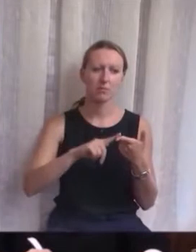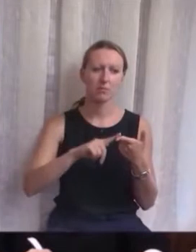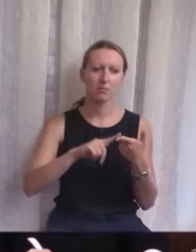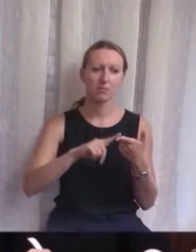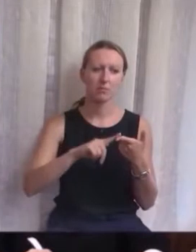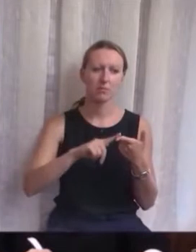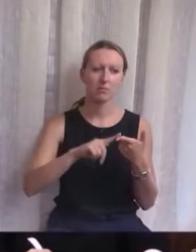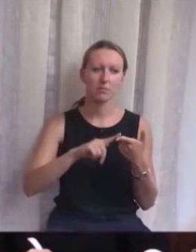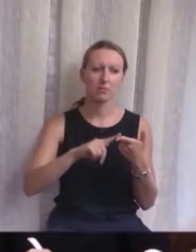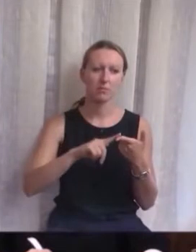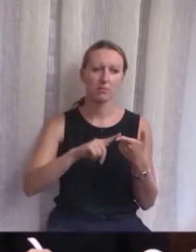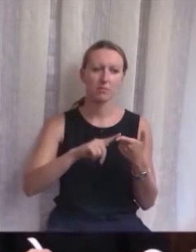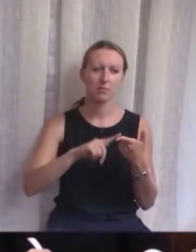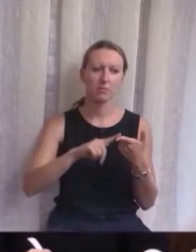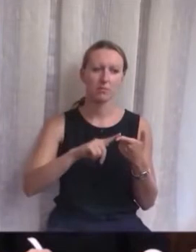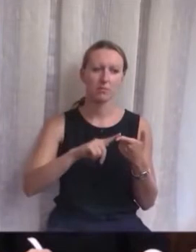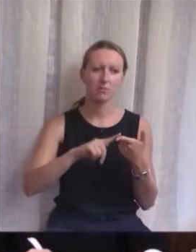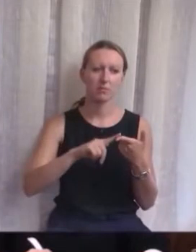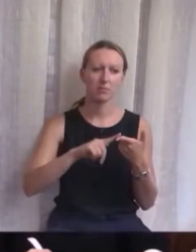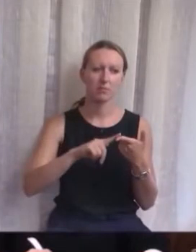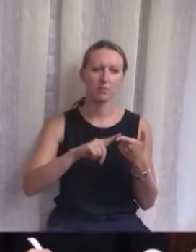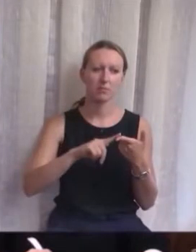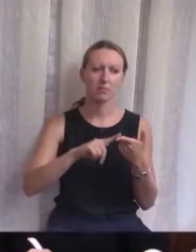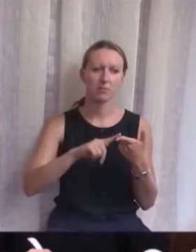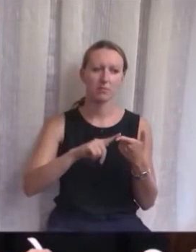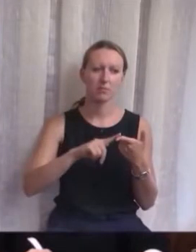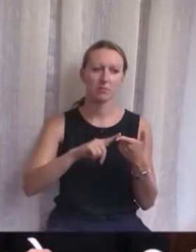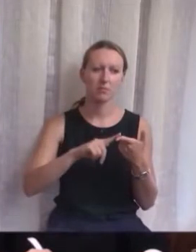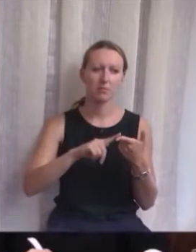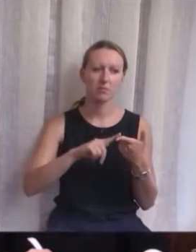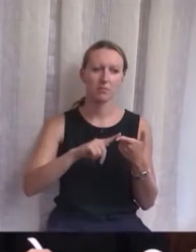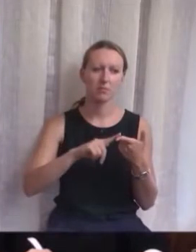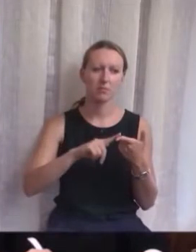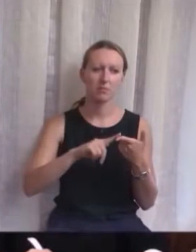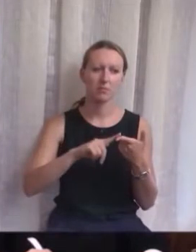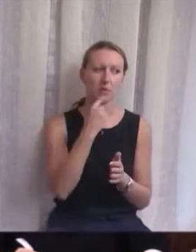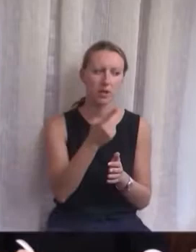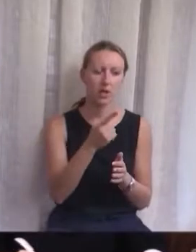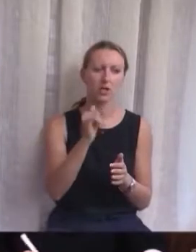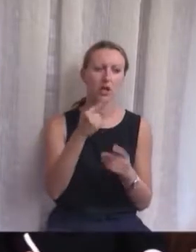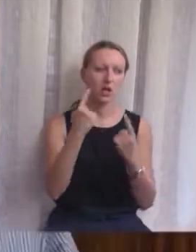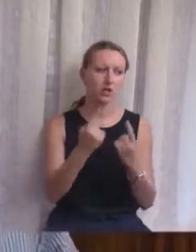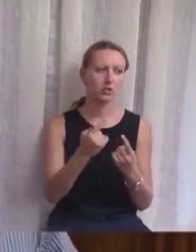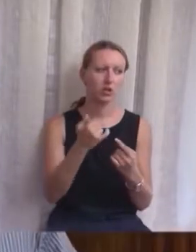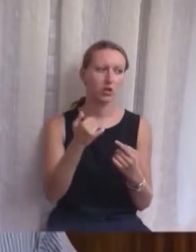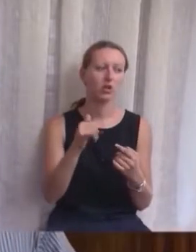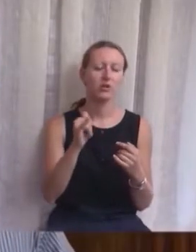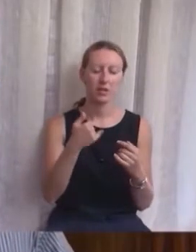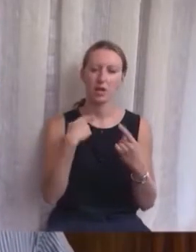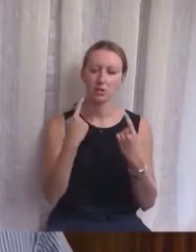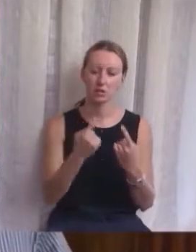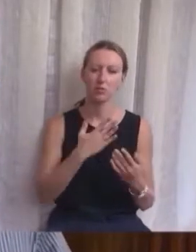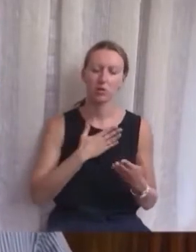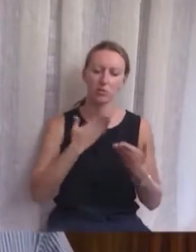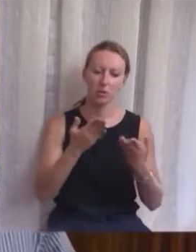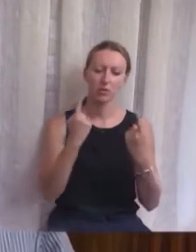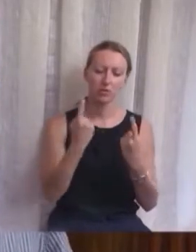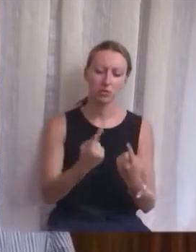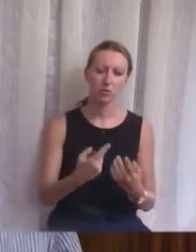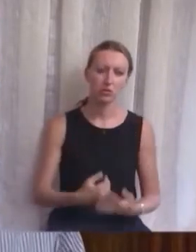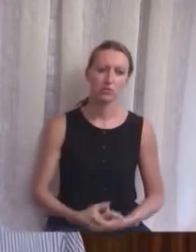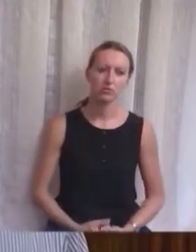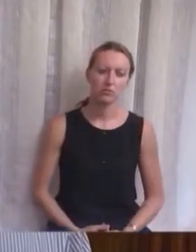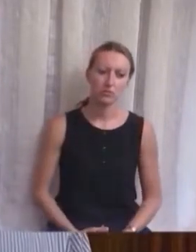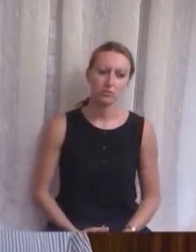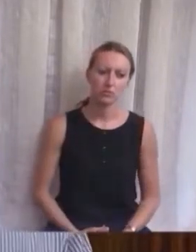za ili protiv besplatnih uđbenika za osnovu struca. U ovom trenutku ja sam lijepo rekao. Da li ostajete ili ne? Nisam razumio. Da, gospodine predsjedniče, ostajem.